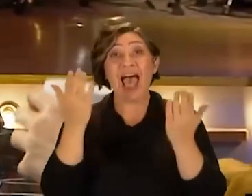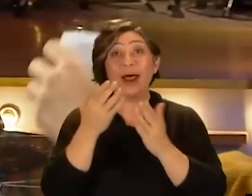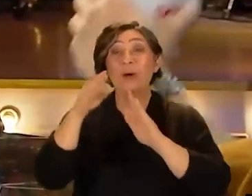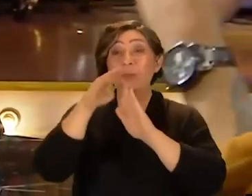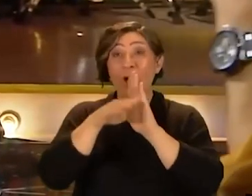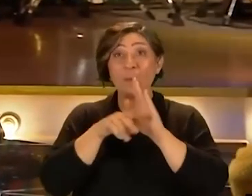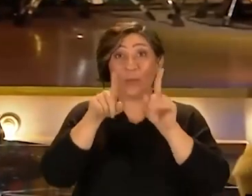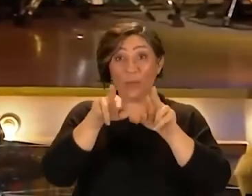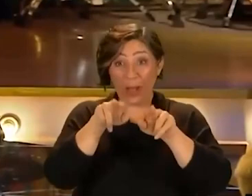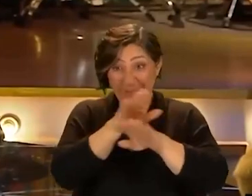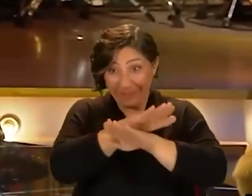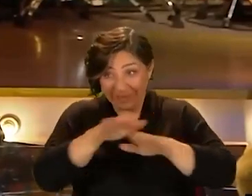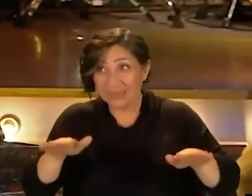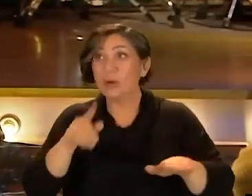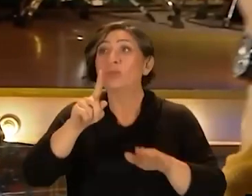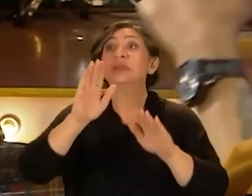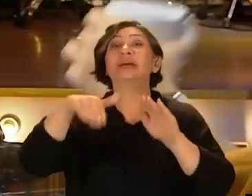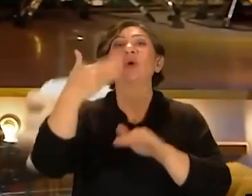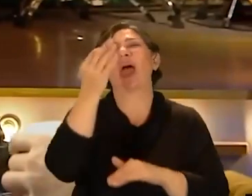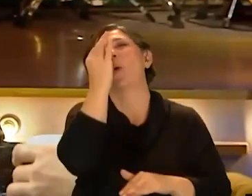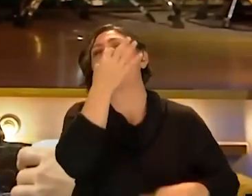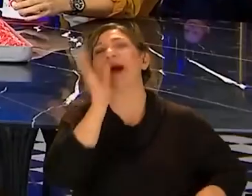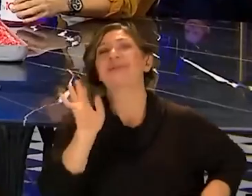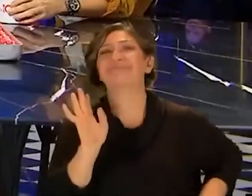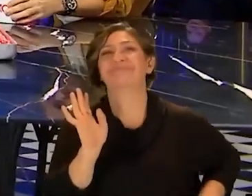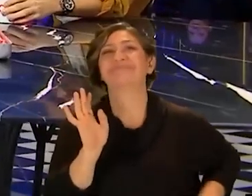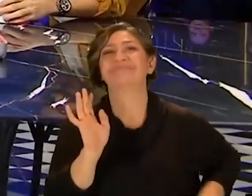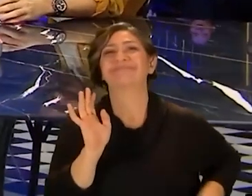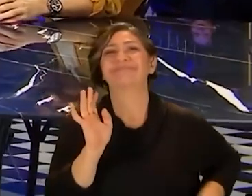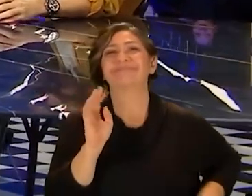Eğer programı da böyle atlatırsan bundan sonrası kolay.